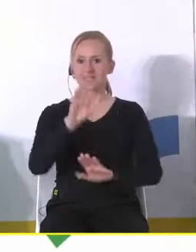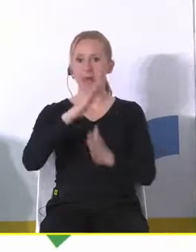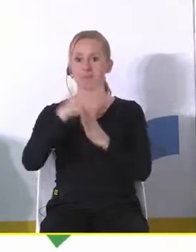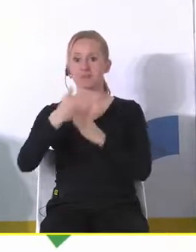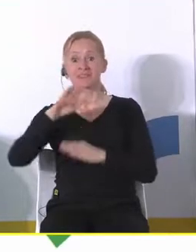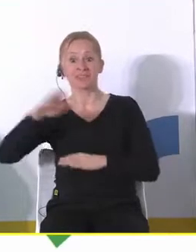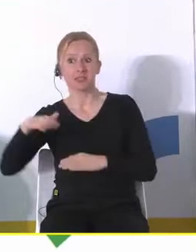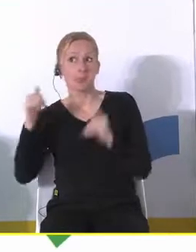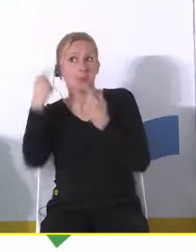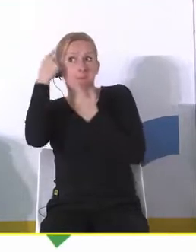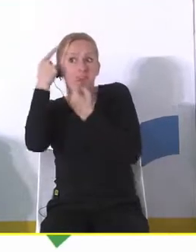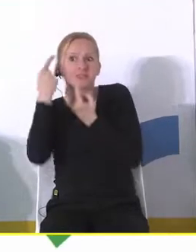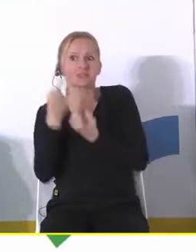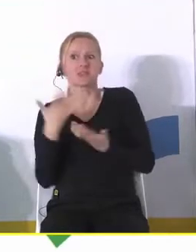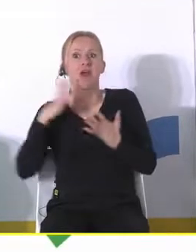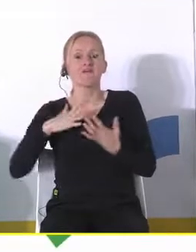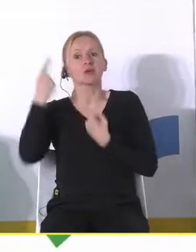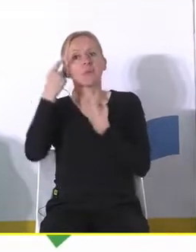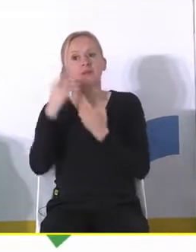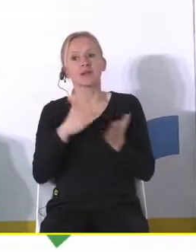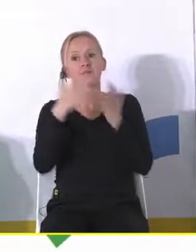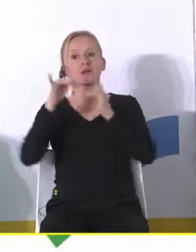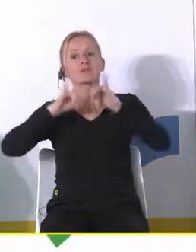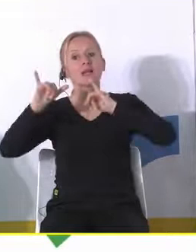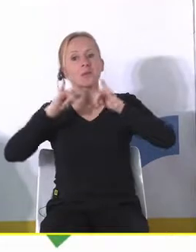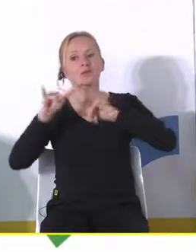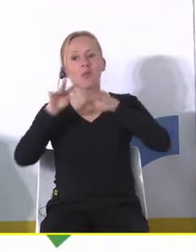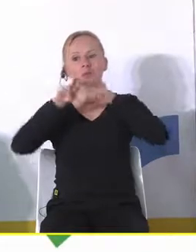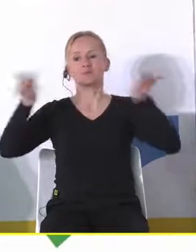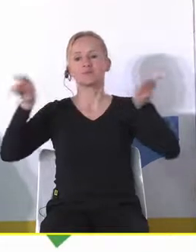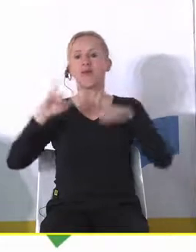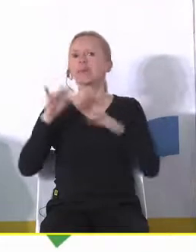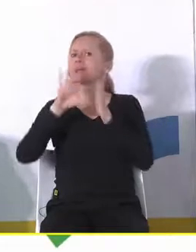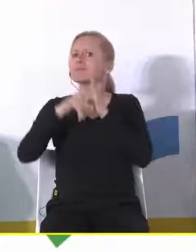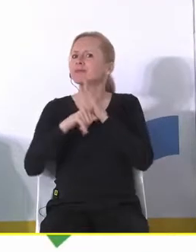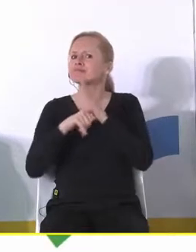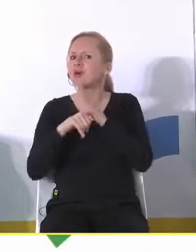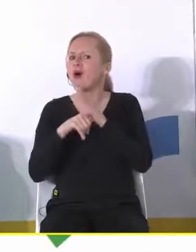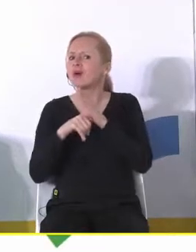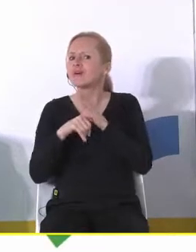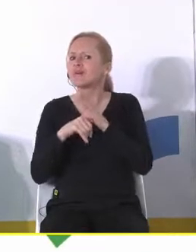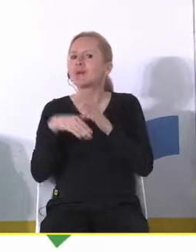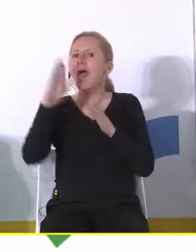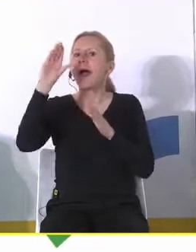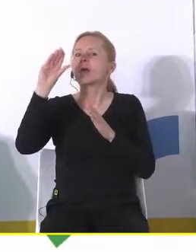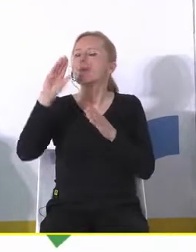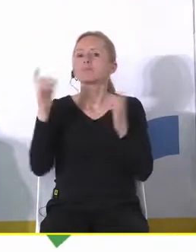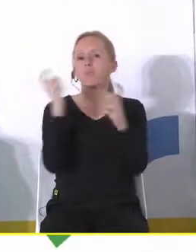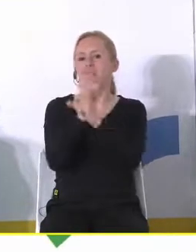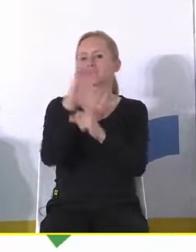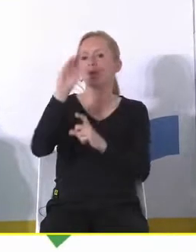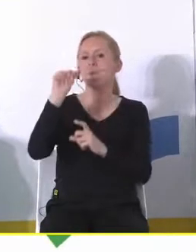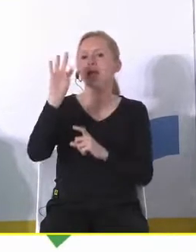może warto się nad tym zastanowić czy nie wprowadzić tego chociażby na poziomie samorządów i jakie to miasto czy kraj bo nie usłyszałem w Belgii w Belgii